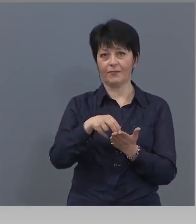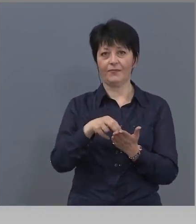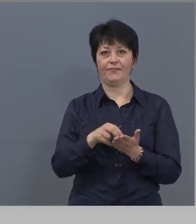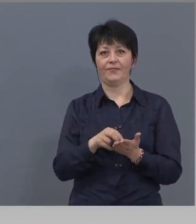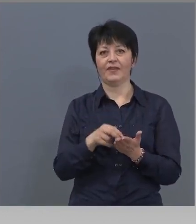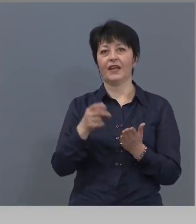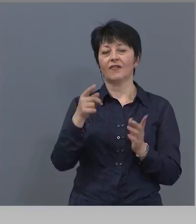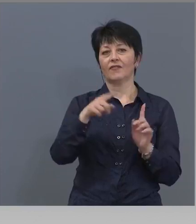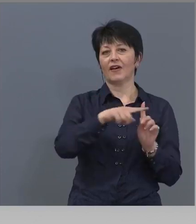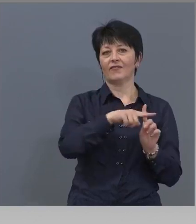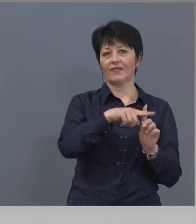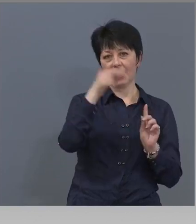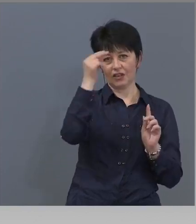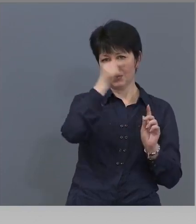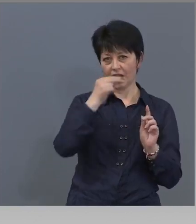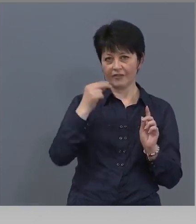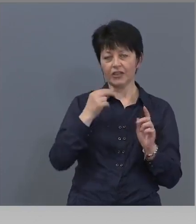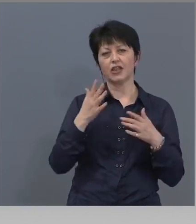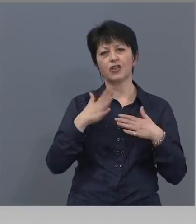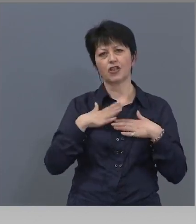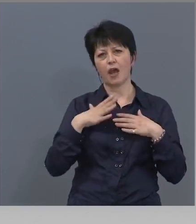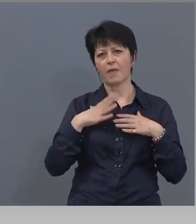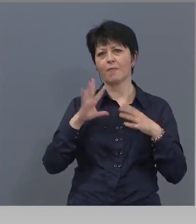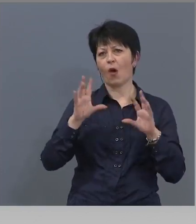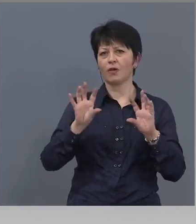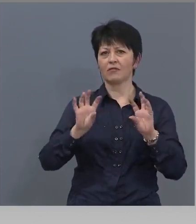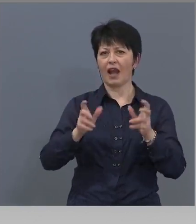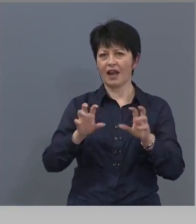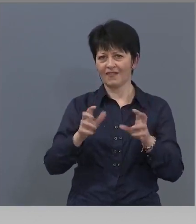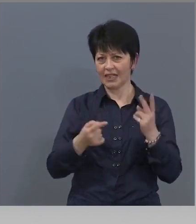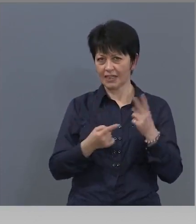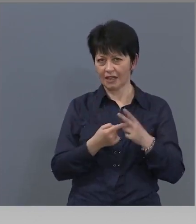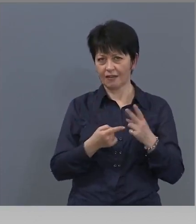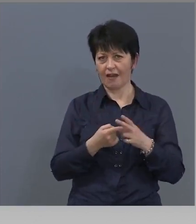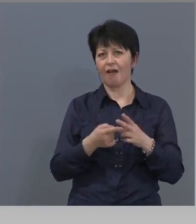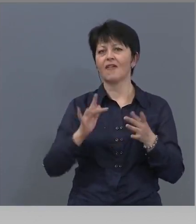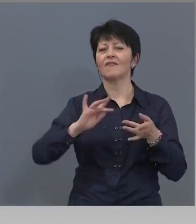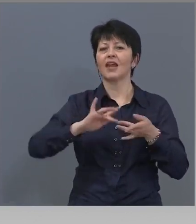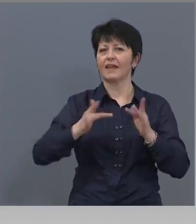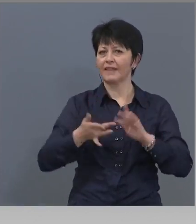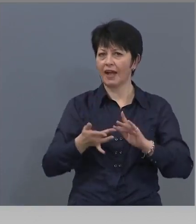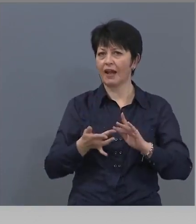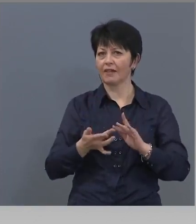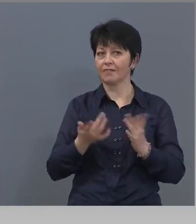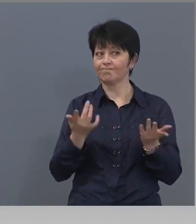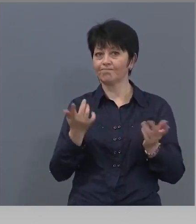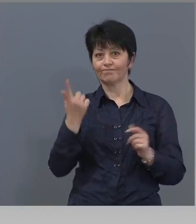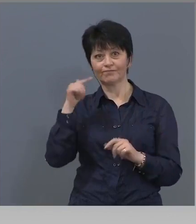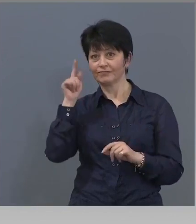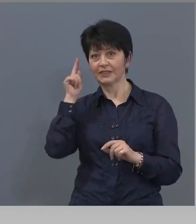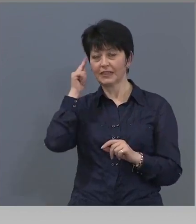има и по телевизията, и по интернет, и много подобни. Знаете ли,